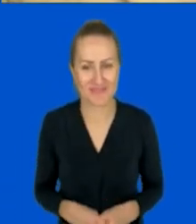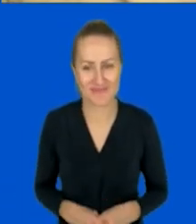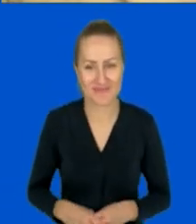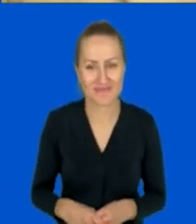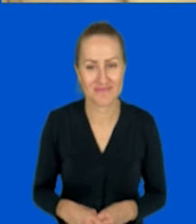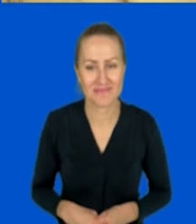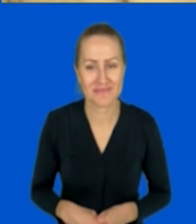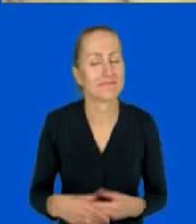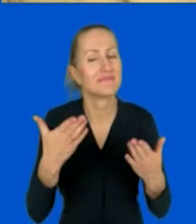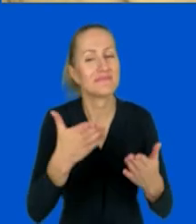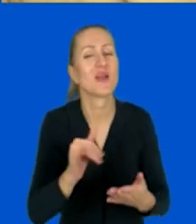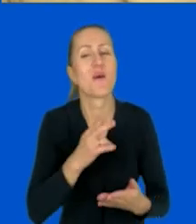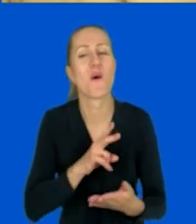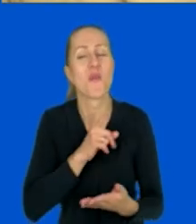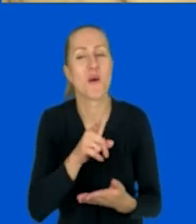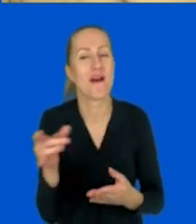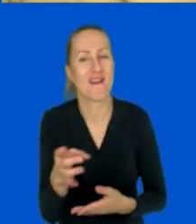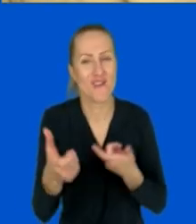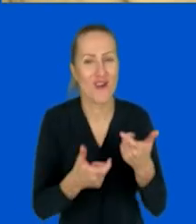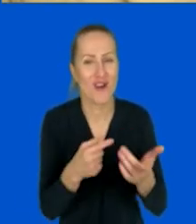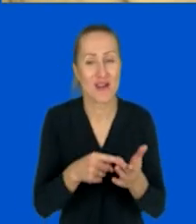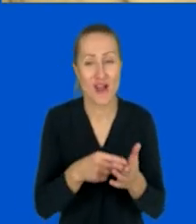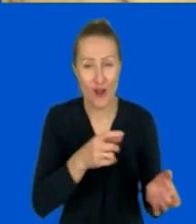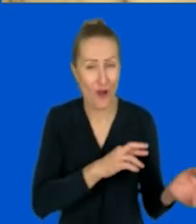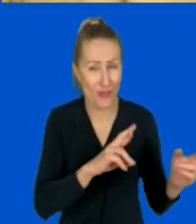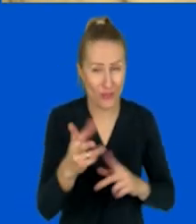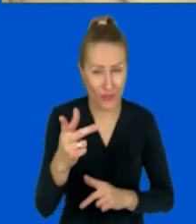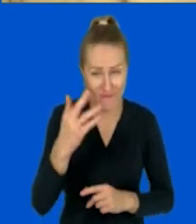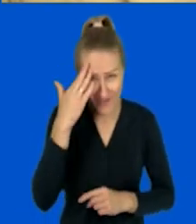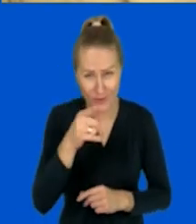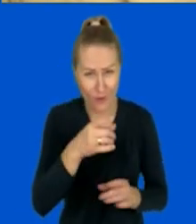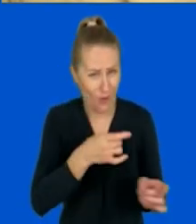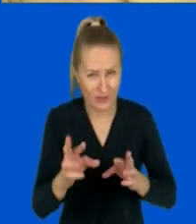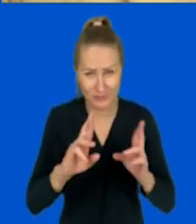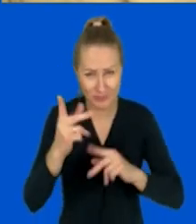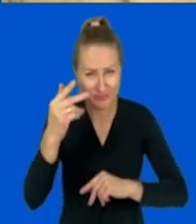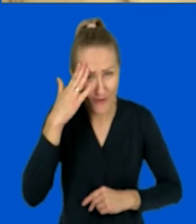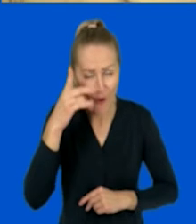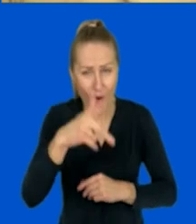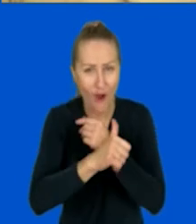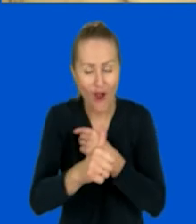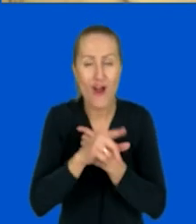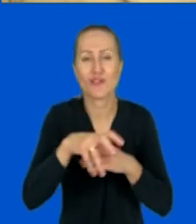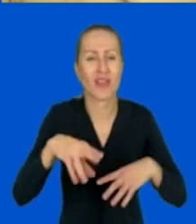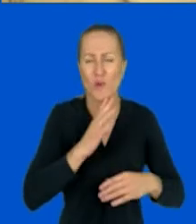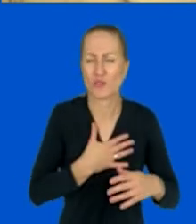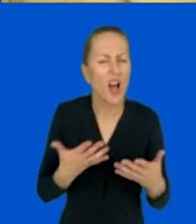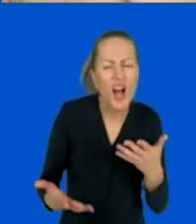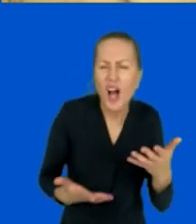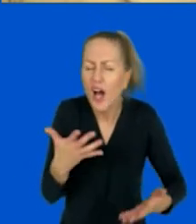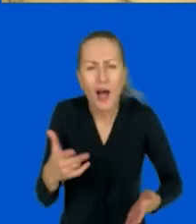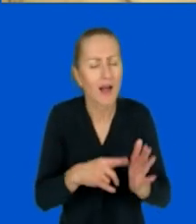Powiedzcie mi, jak Wam się podobała gra, czy od razu zorientowaliście się, o co chodzi, czy na początku byliście zdezorientowani.